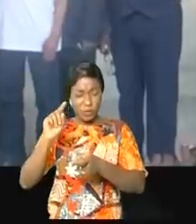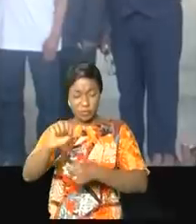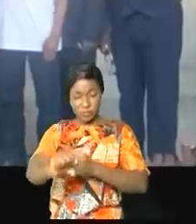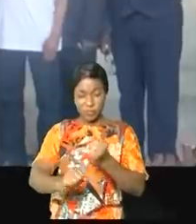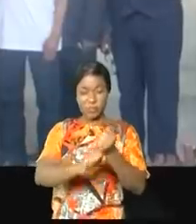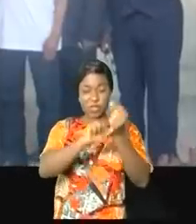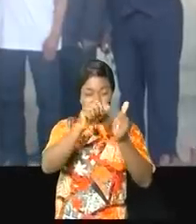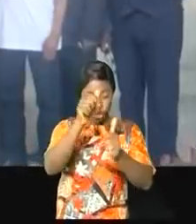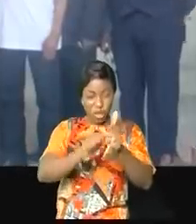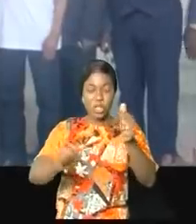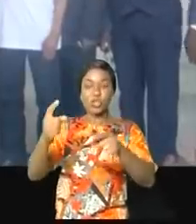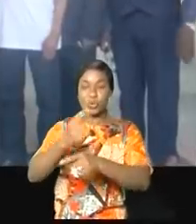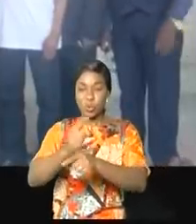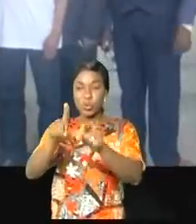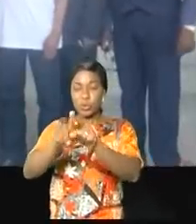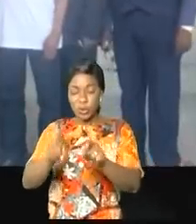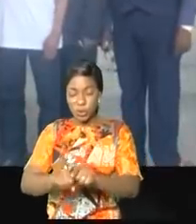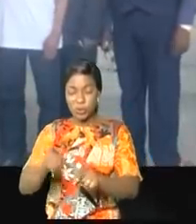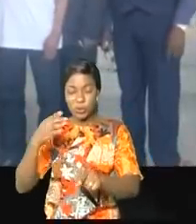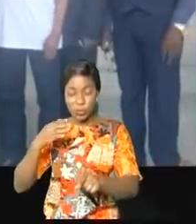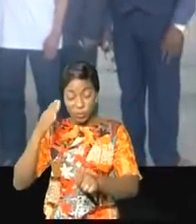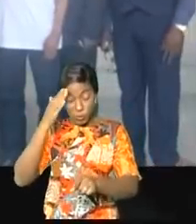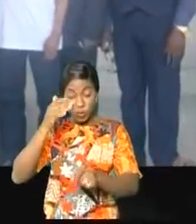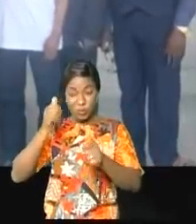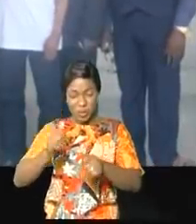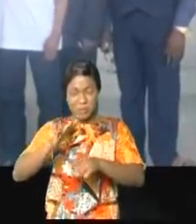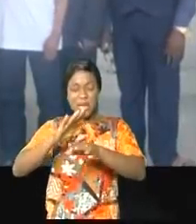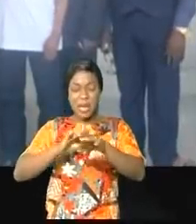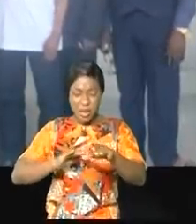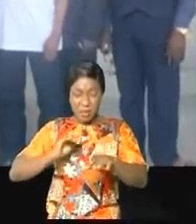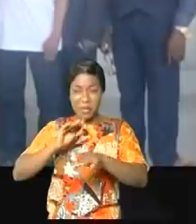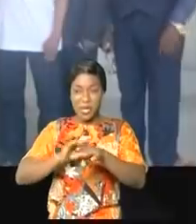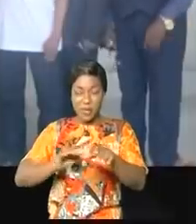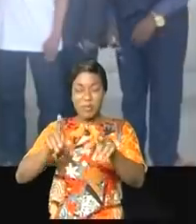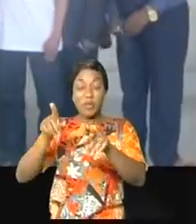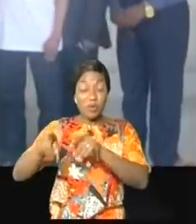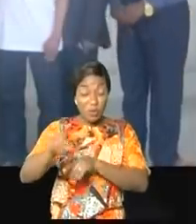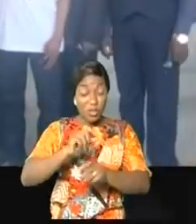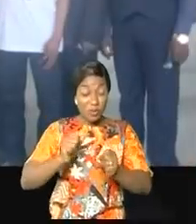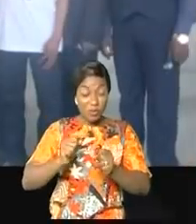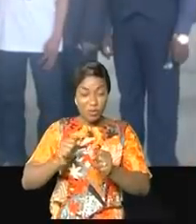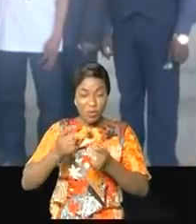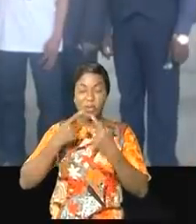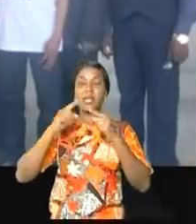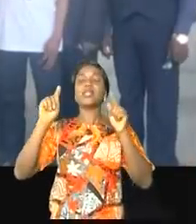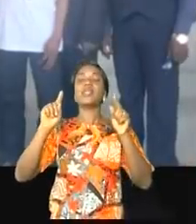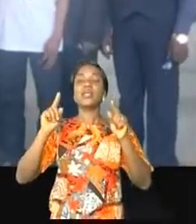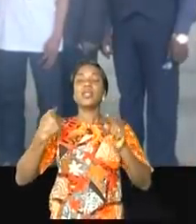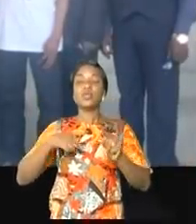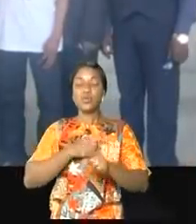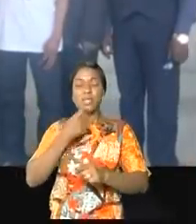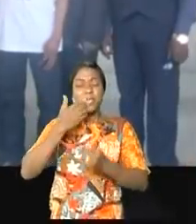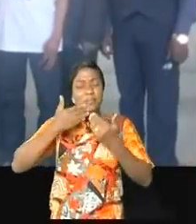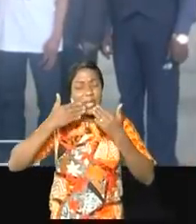au quotidien et nous sommes certains que petit à petit, vos efforts seront couronnés de succès. Nous remercions aussi son